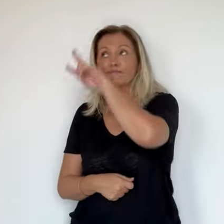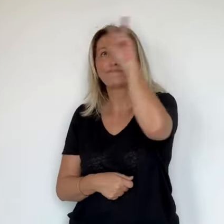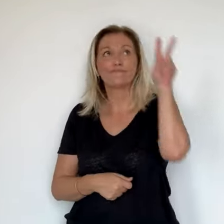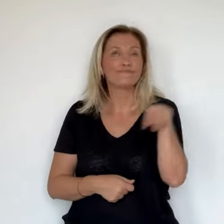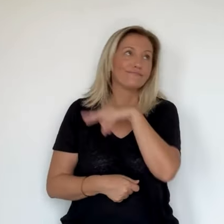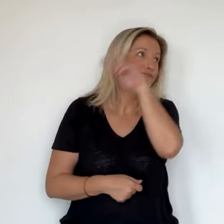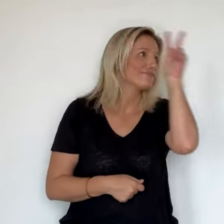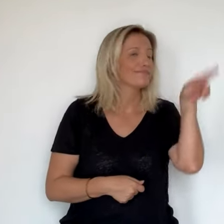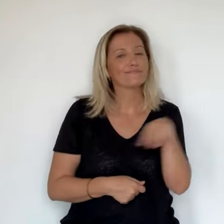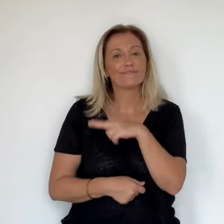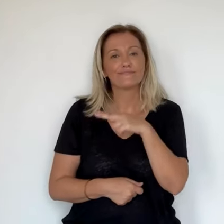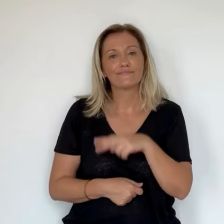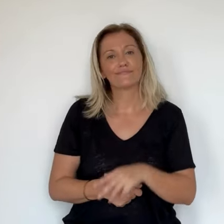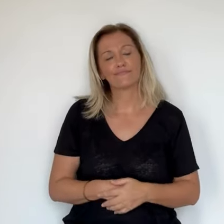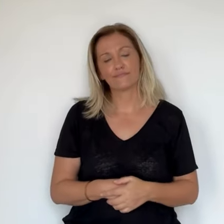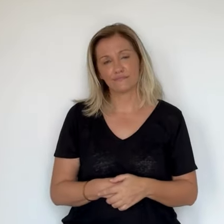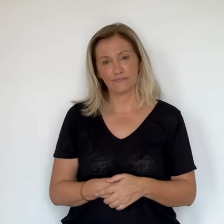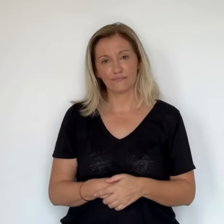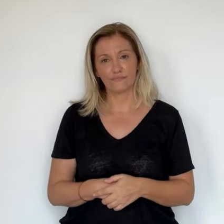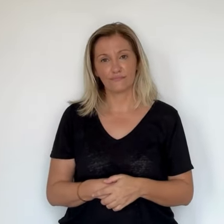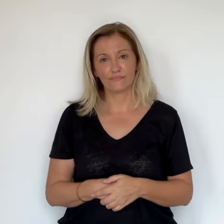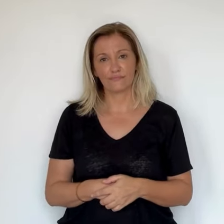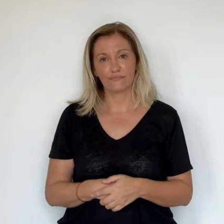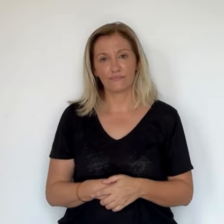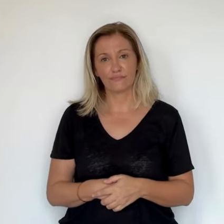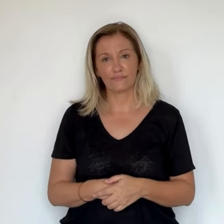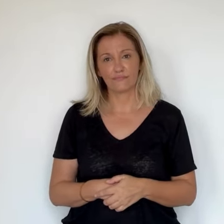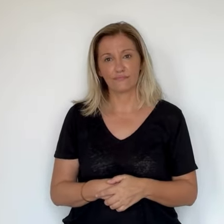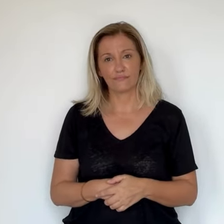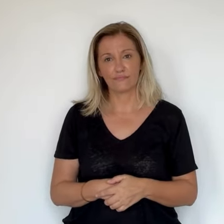agressif. Une certaine vigilance est donc désormais de mise. Merci. Merci.